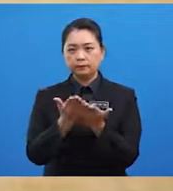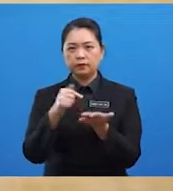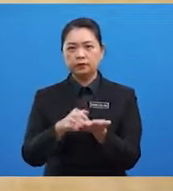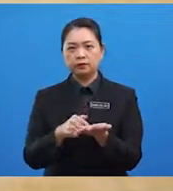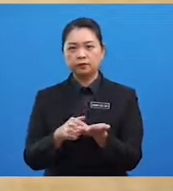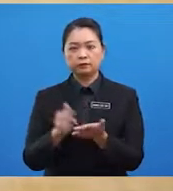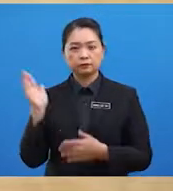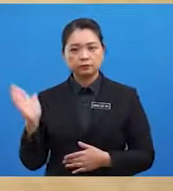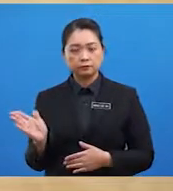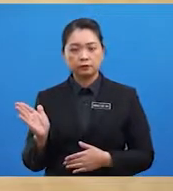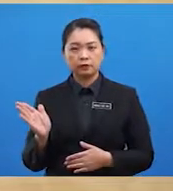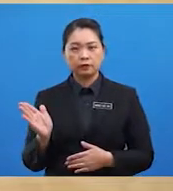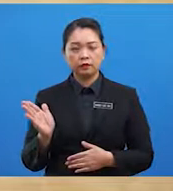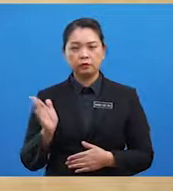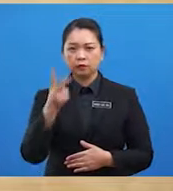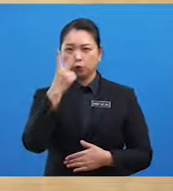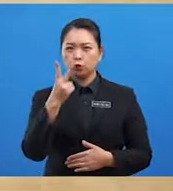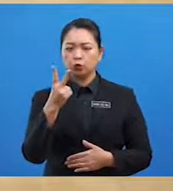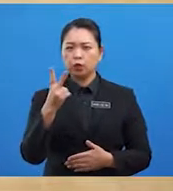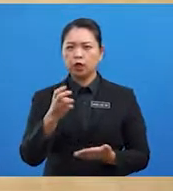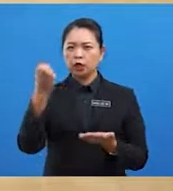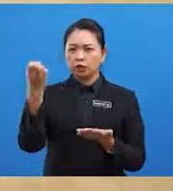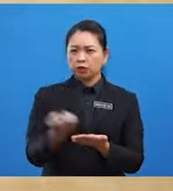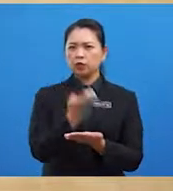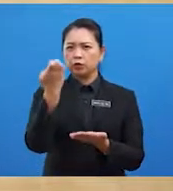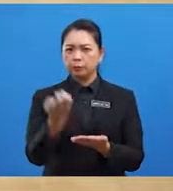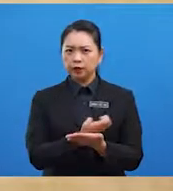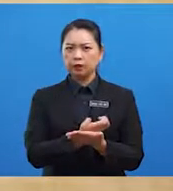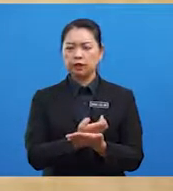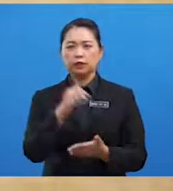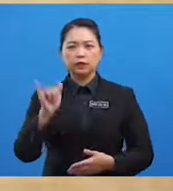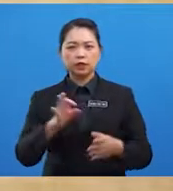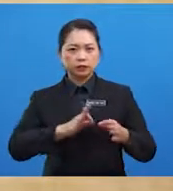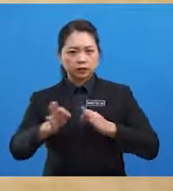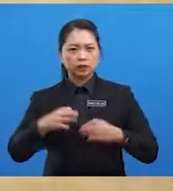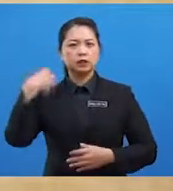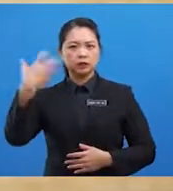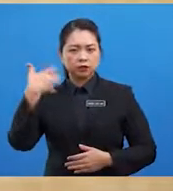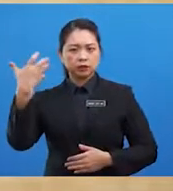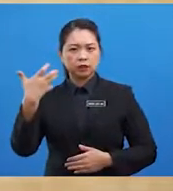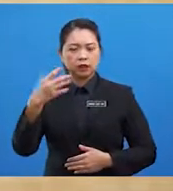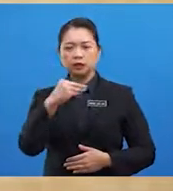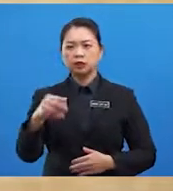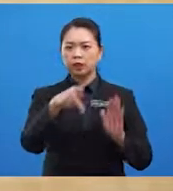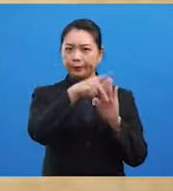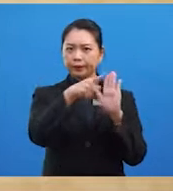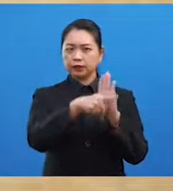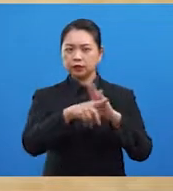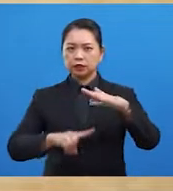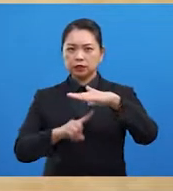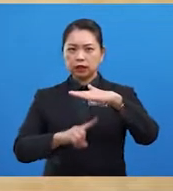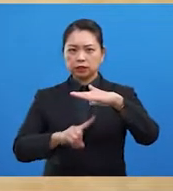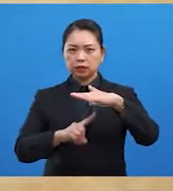sebenarnya adalah satu encyclopedia pelayaran yang menjelaskan sejarah dan prinsip dasar